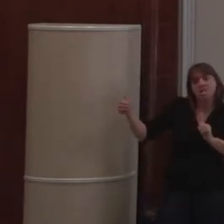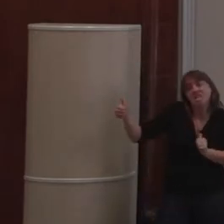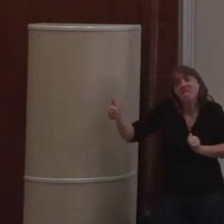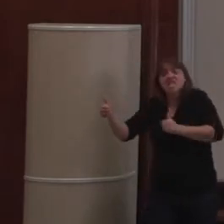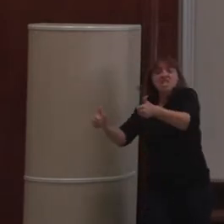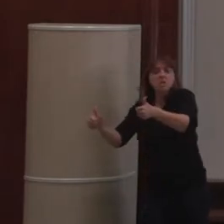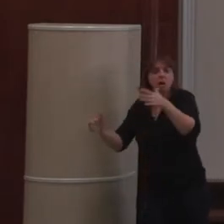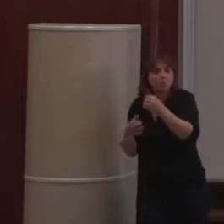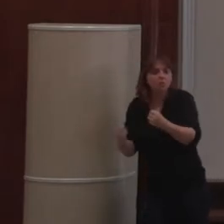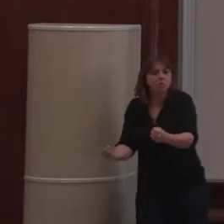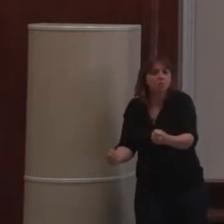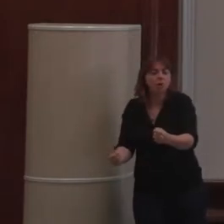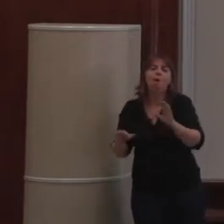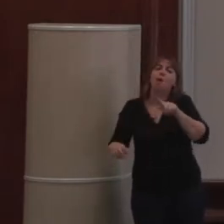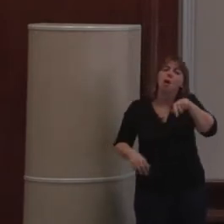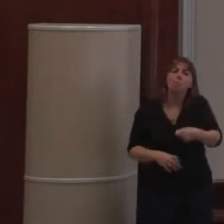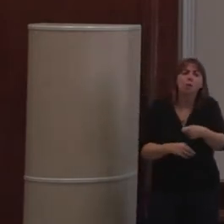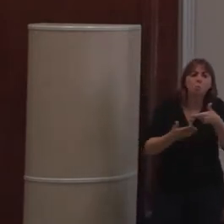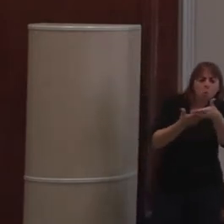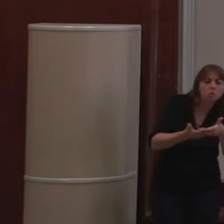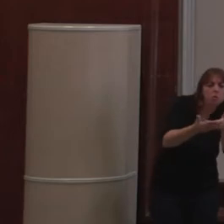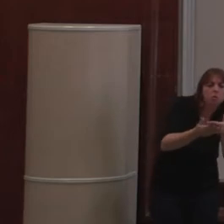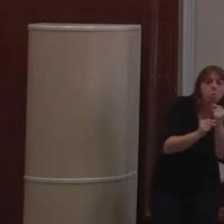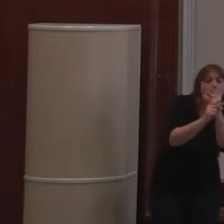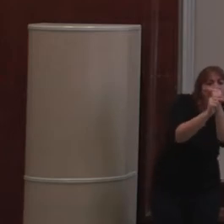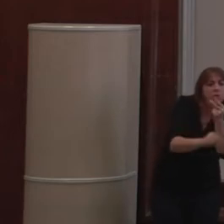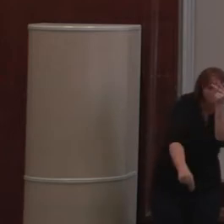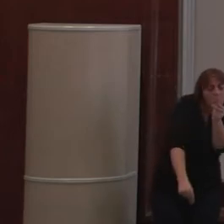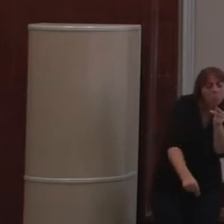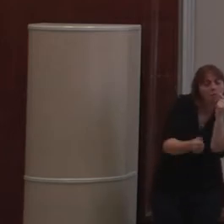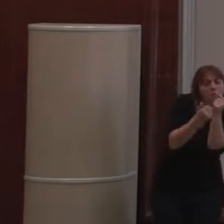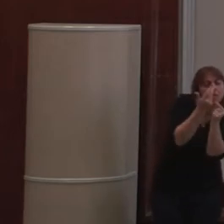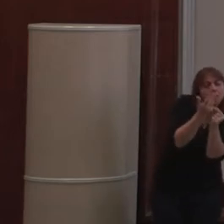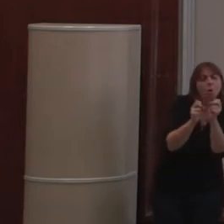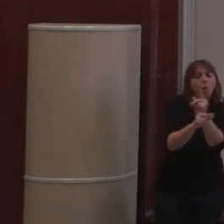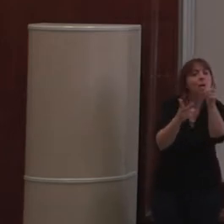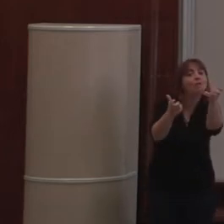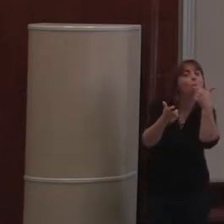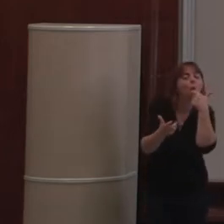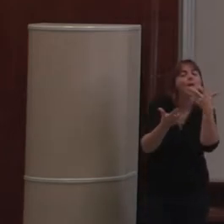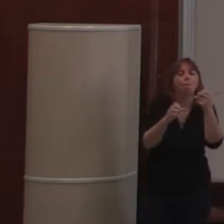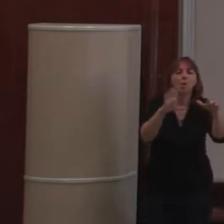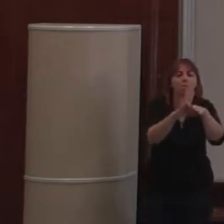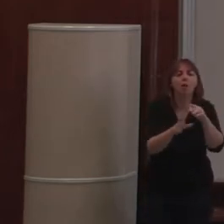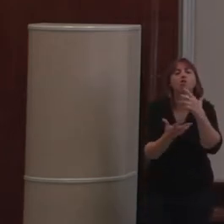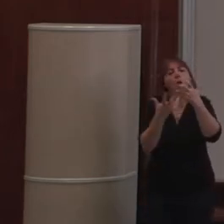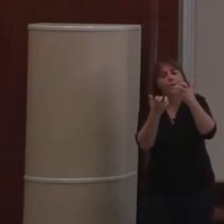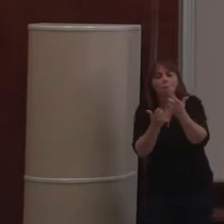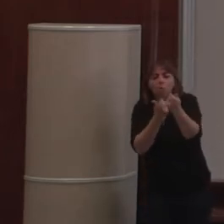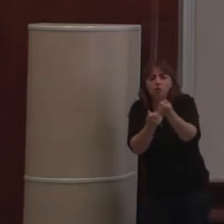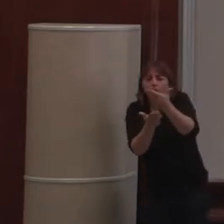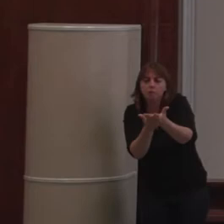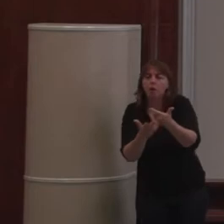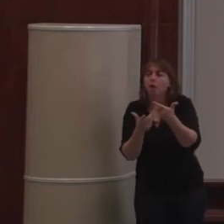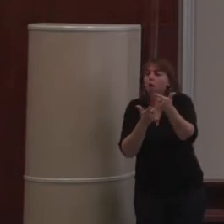extrêmement nombreux. Ils sont rigides. C'est-à que l'utilisateur, on ne pas le convaincre d'arrêter de gérer des images. Il veut mettre des images dans ses pages et il veut que ça marche bien. Il veut que ce soit